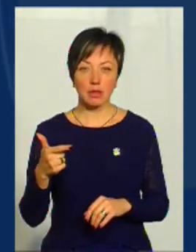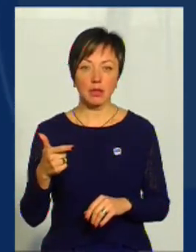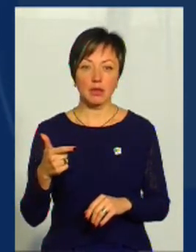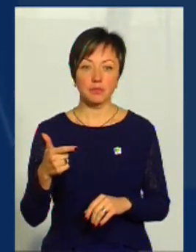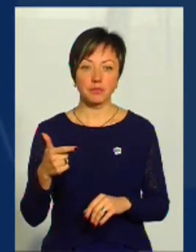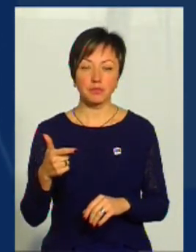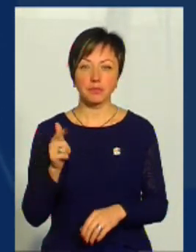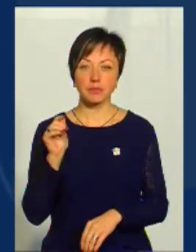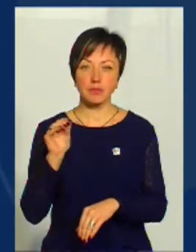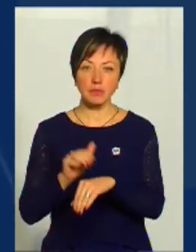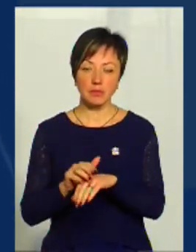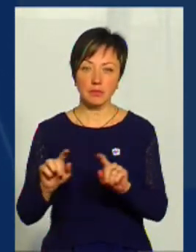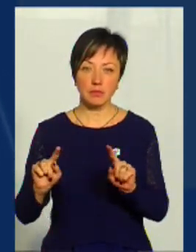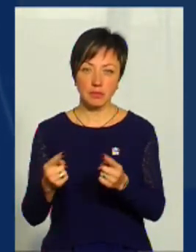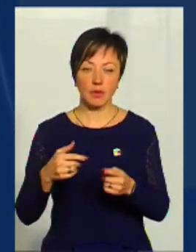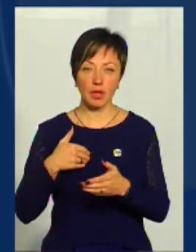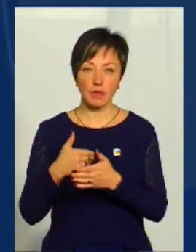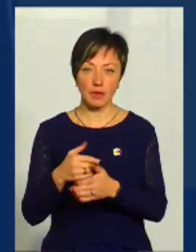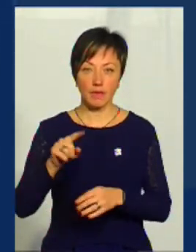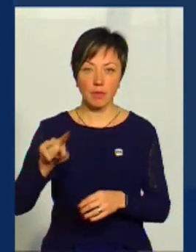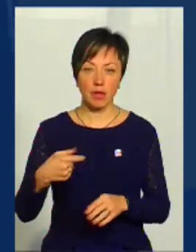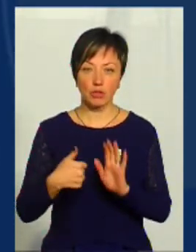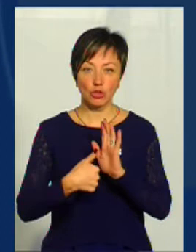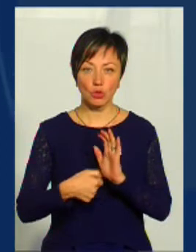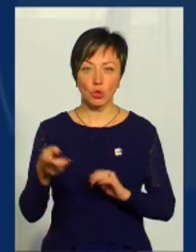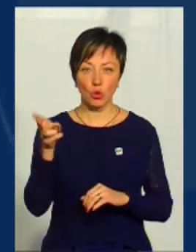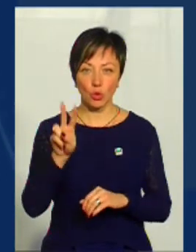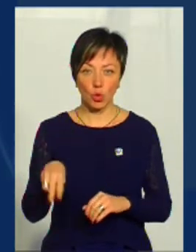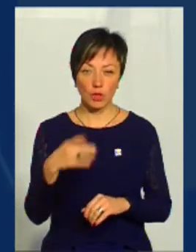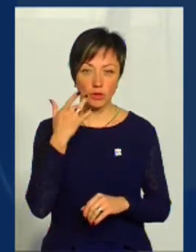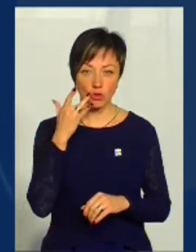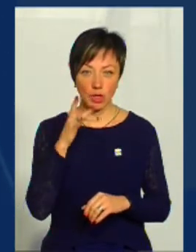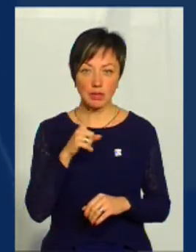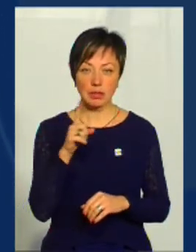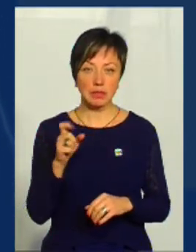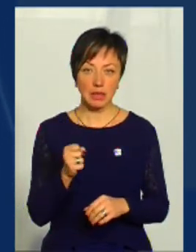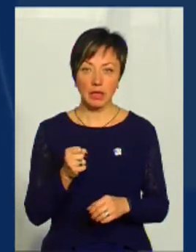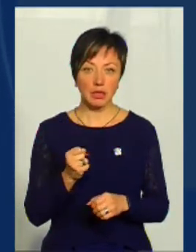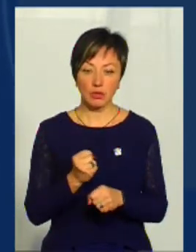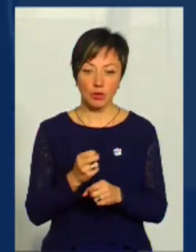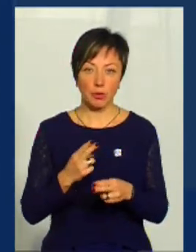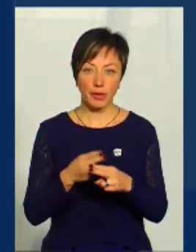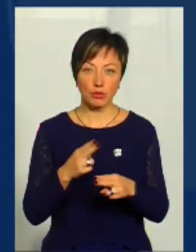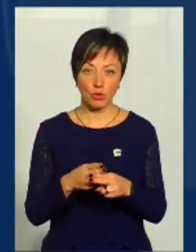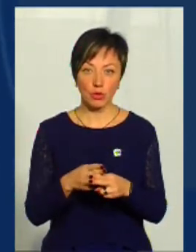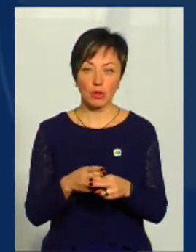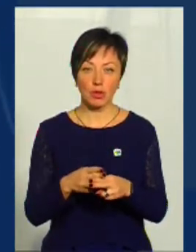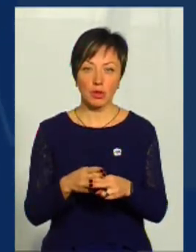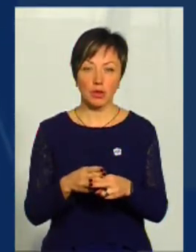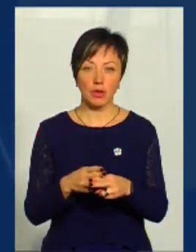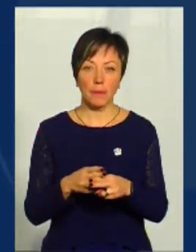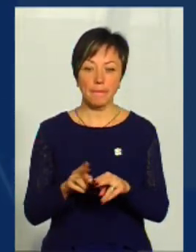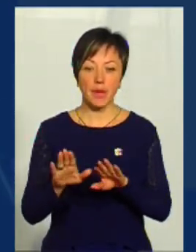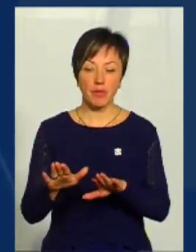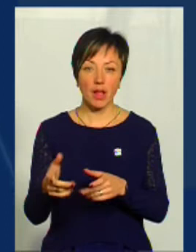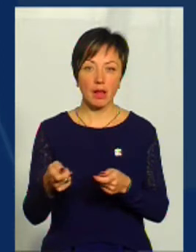гарячого затримали активістів, які вимагали 600 доларів США за невчинення перешкоди при призначенні та перебуванні